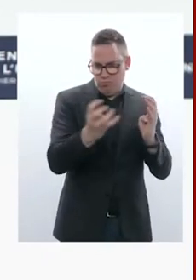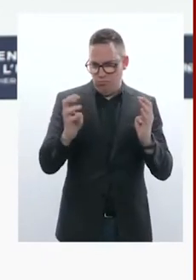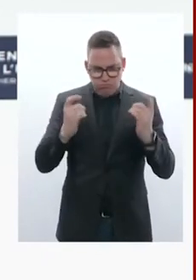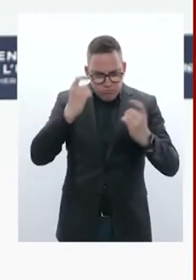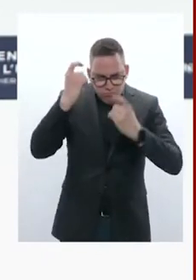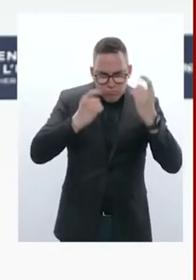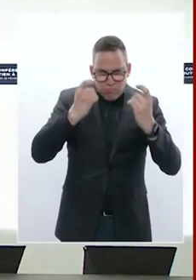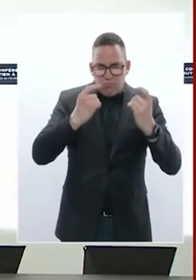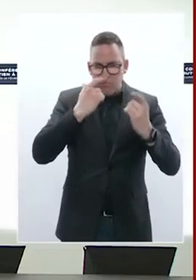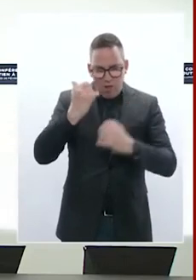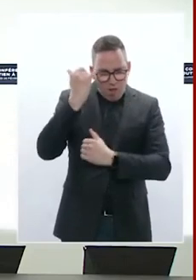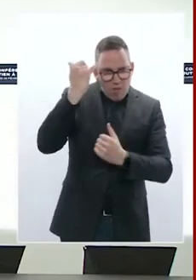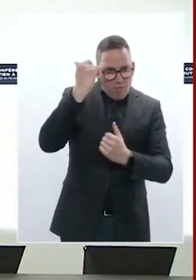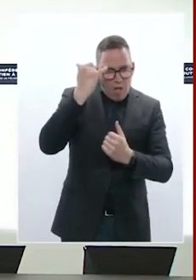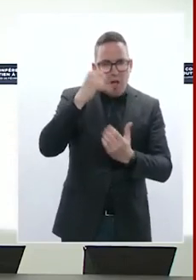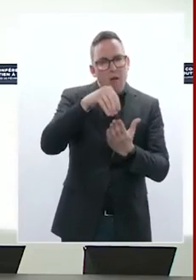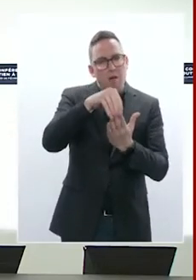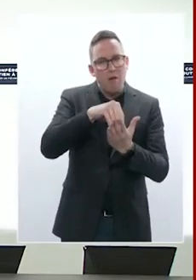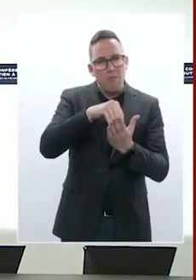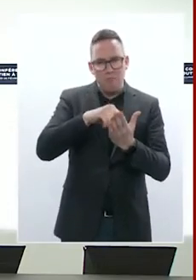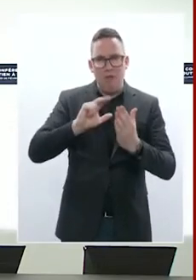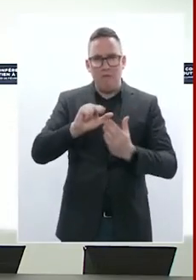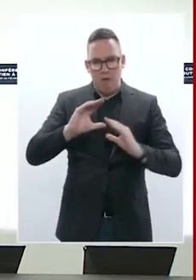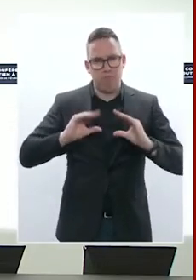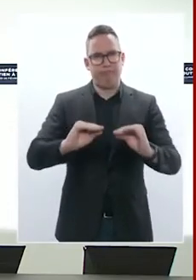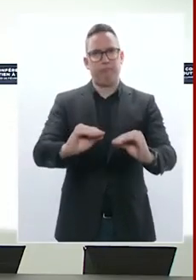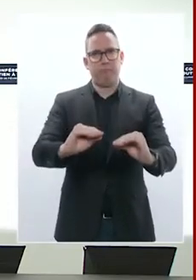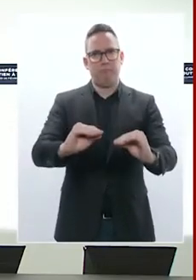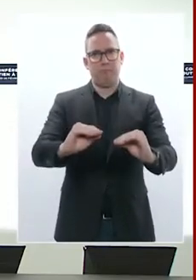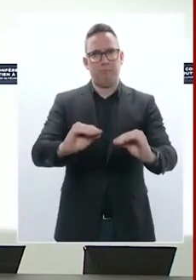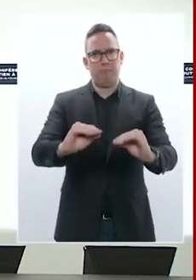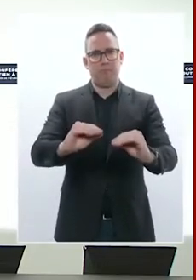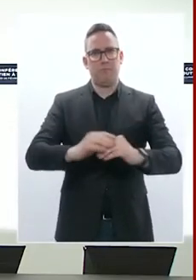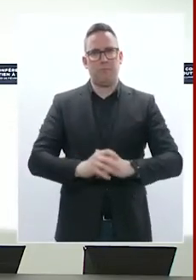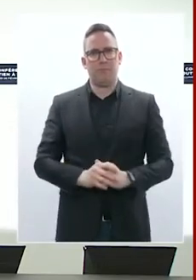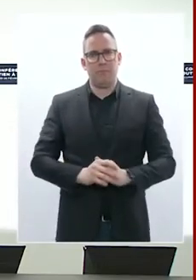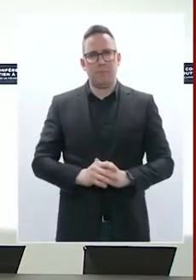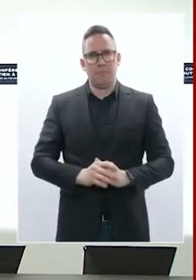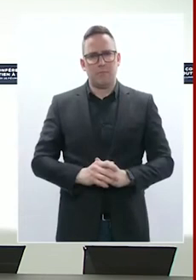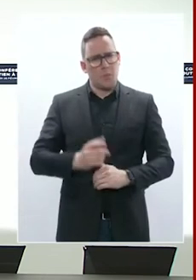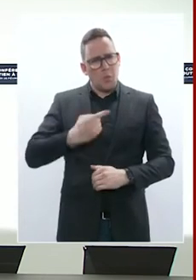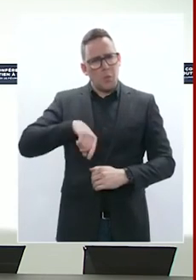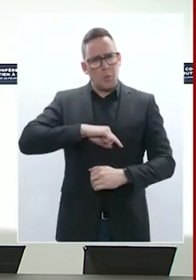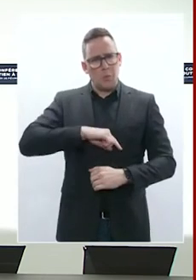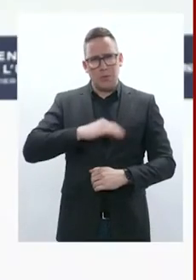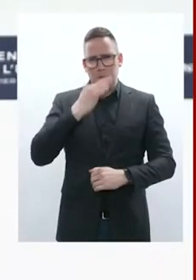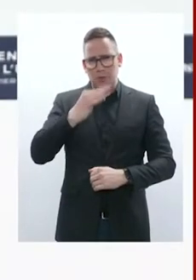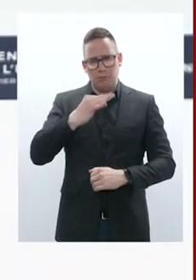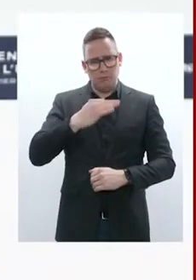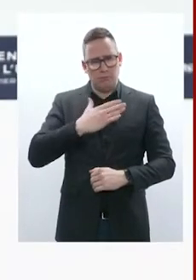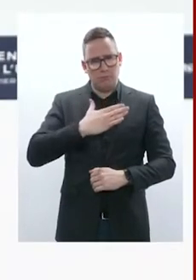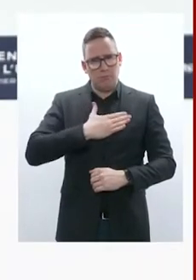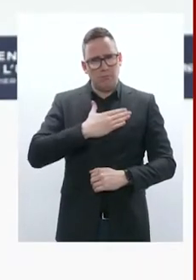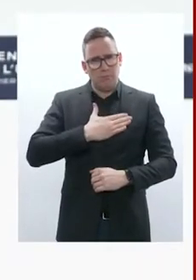prises ce soir. Ceci redit notre détermination à tous plus encore